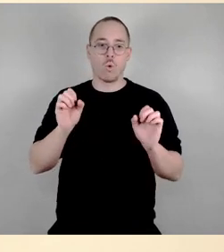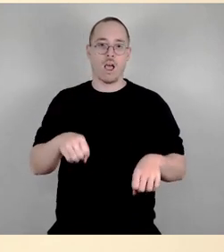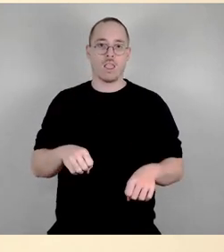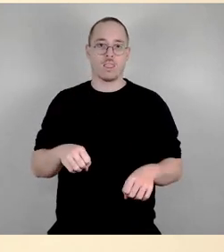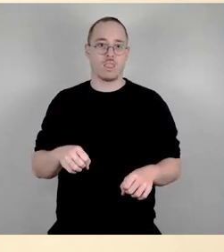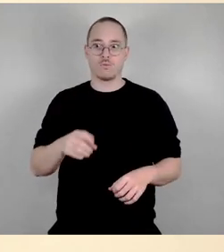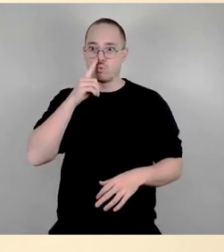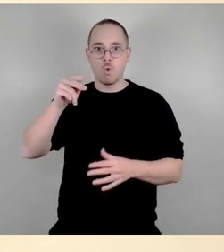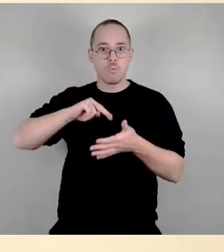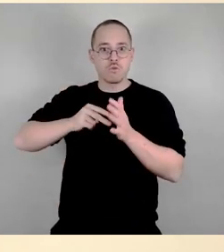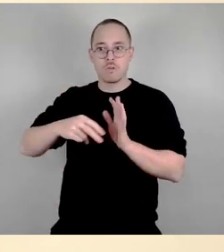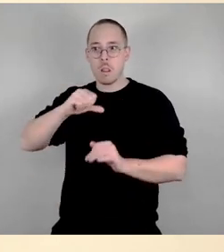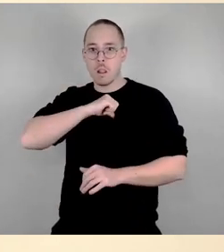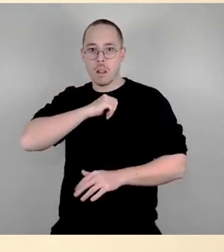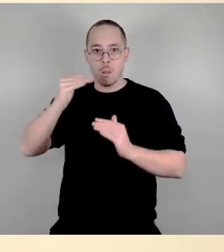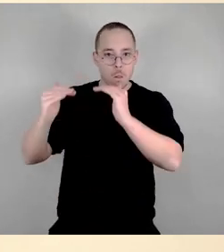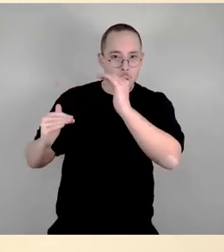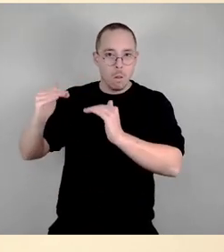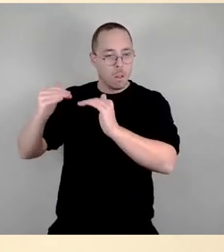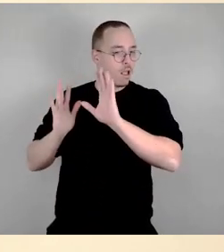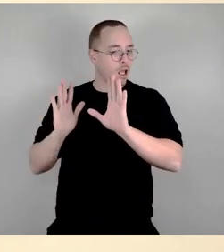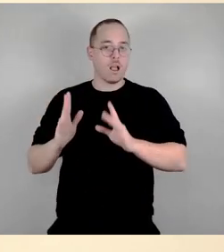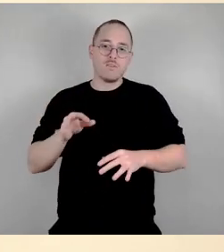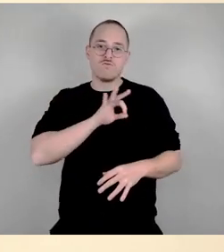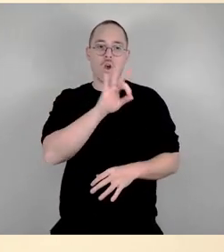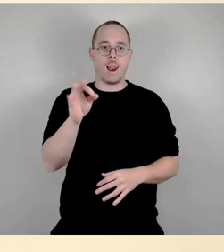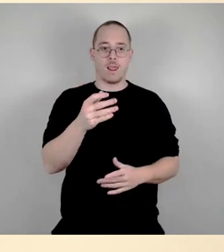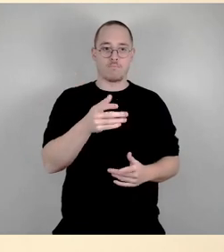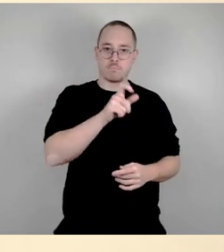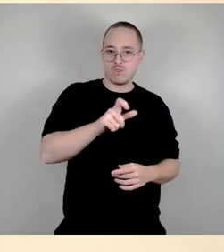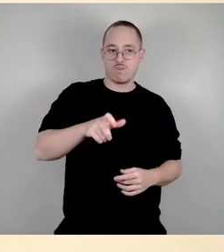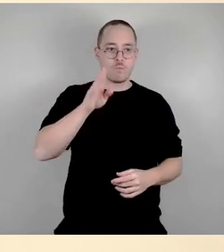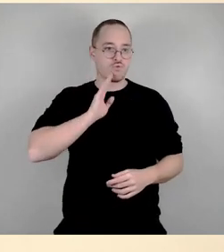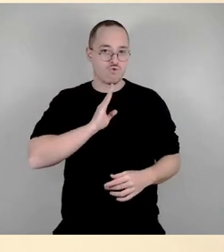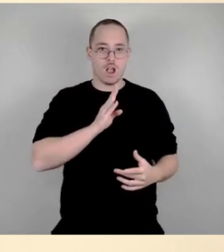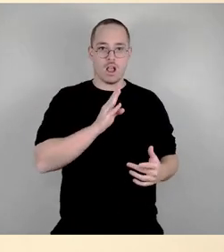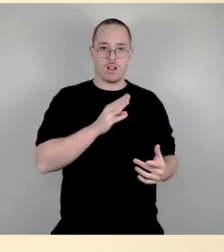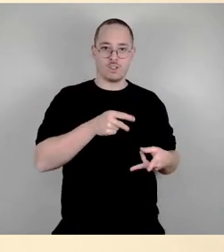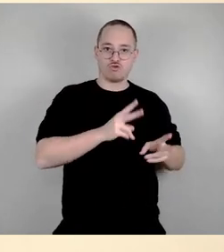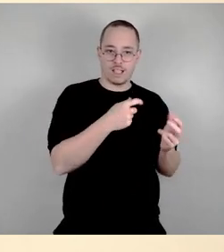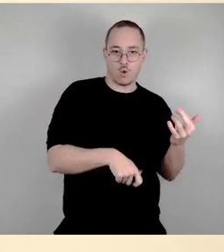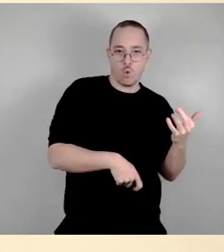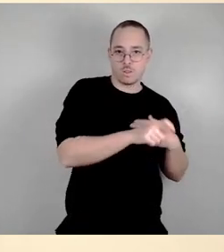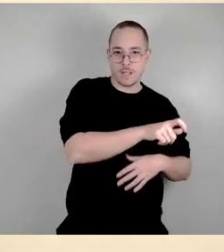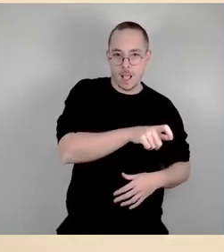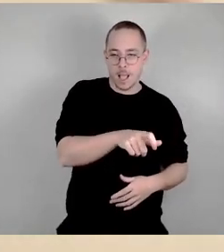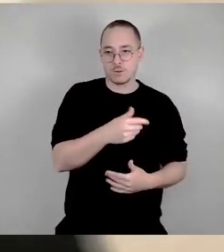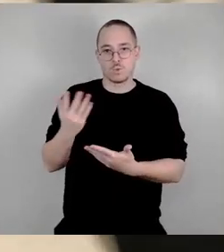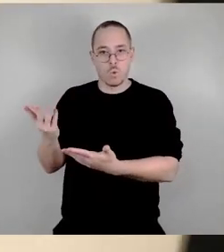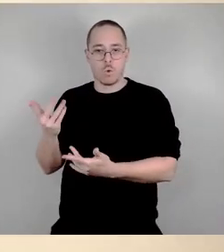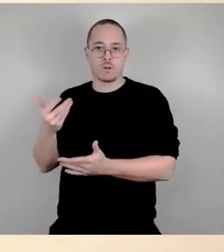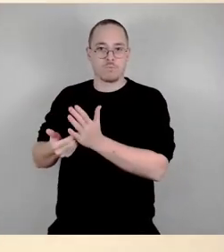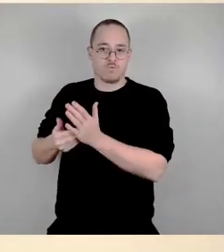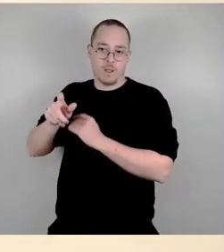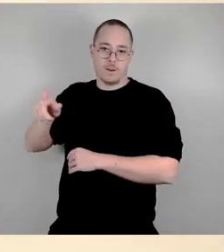Interessensausgleich, sondern eben auch der Interessensausgleich, wie ich schon sagte, zwischen dem Belang der Kunst und aber eben auch dem Belang